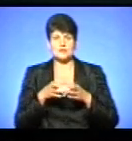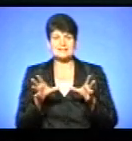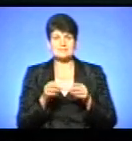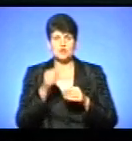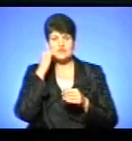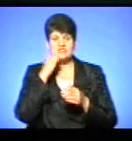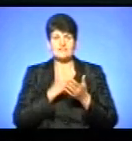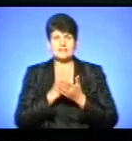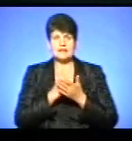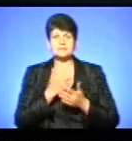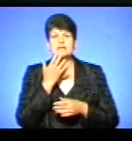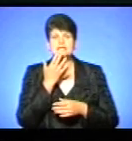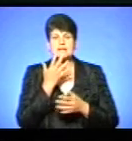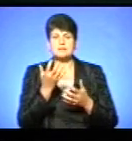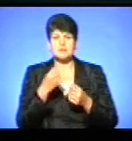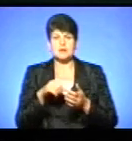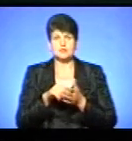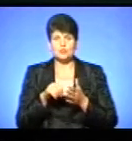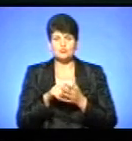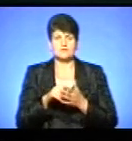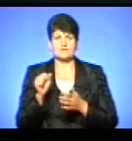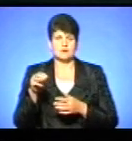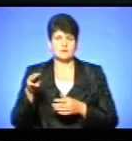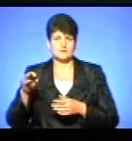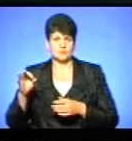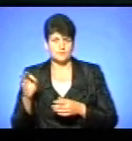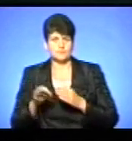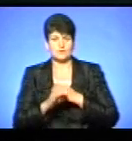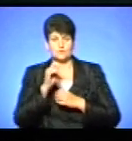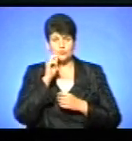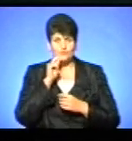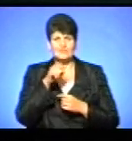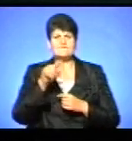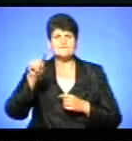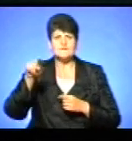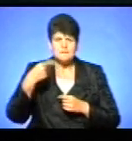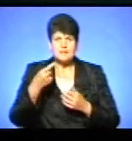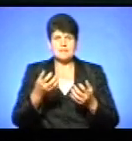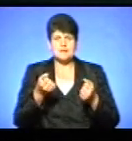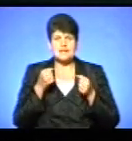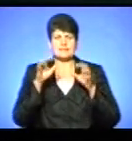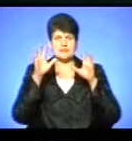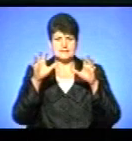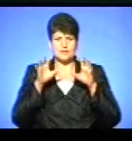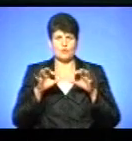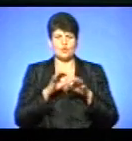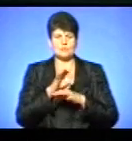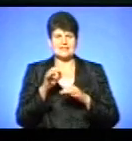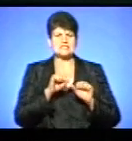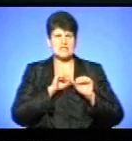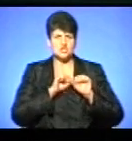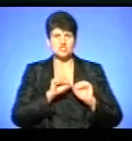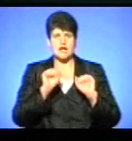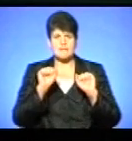ветеранами-іноземцями, які брали участь у буваєвих діях на Сході України. Вони вимагали прийняти законопроект, який захищає права